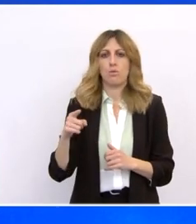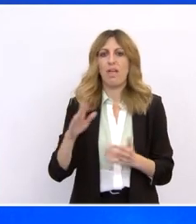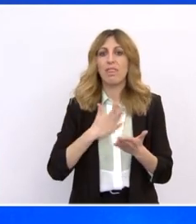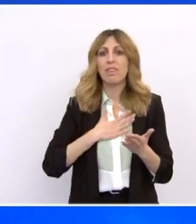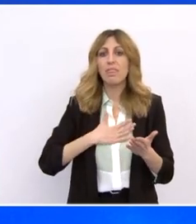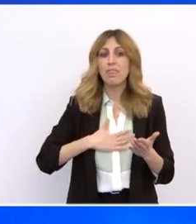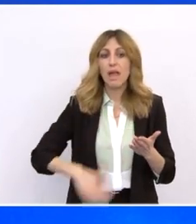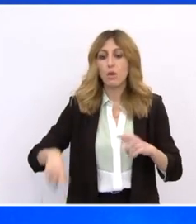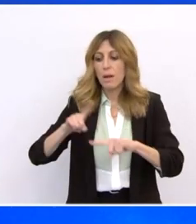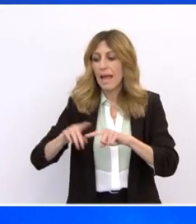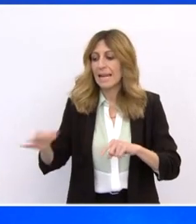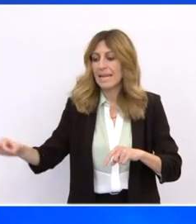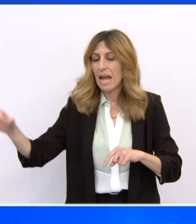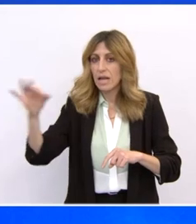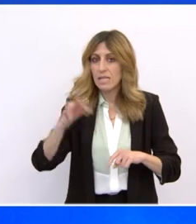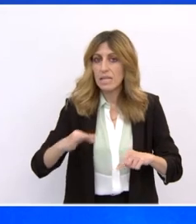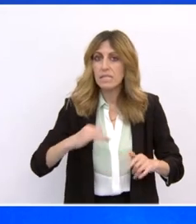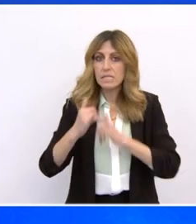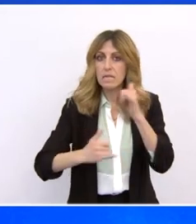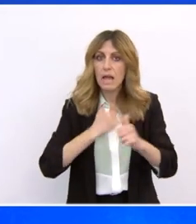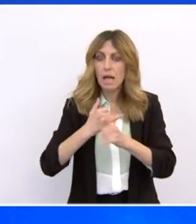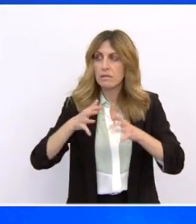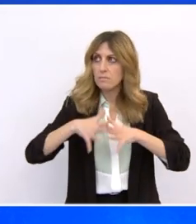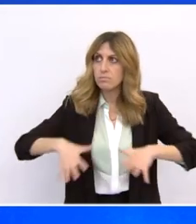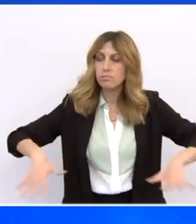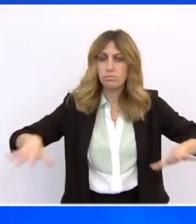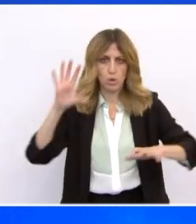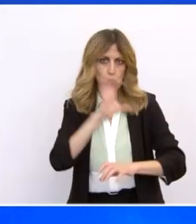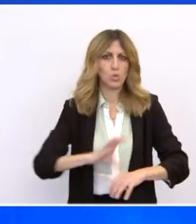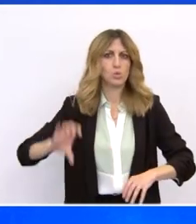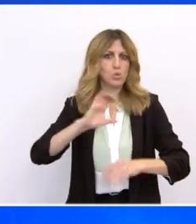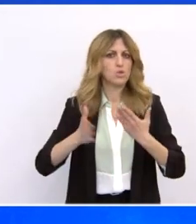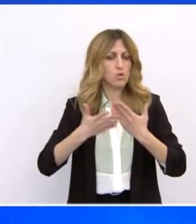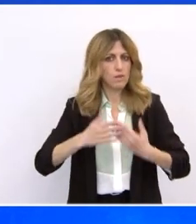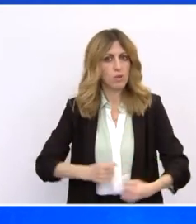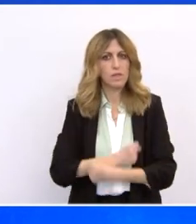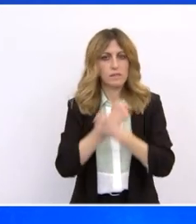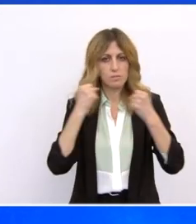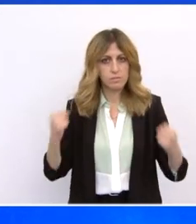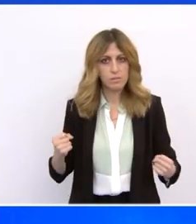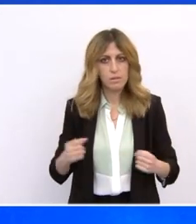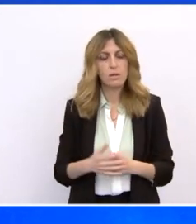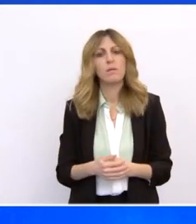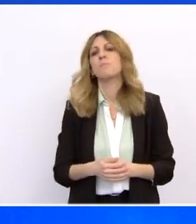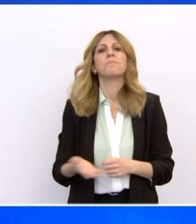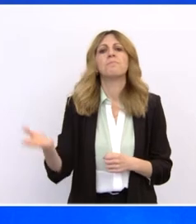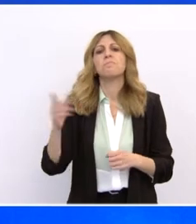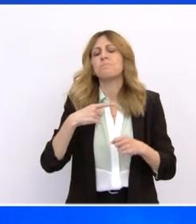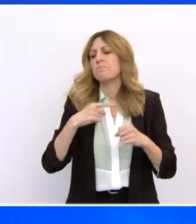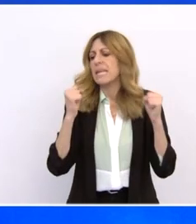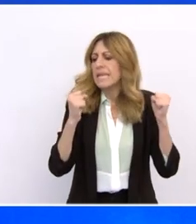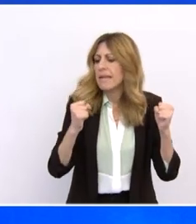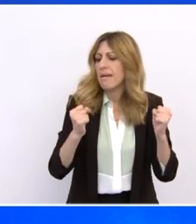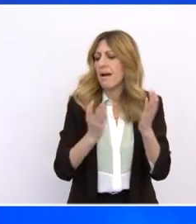ελληνικά νησιά για να αναπτυχθεί ο τουρισμός μας. Ψηφιοποίηση κέριων αρχείων σε διάφορους τομείς, υγεία,